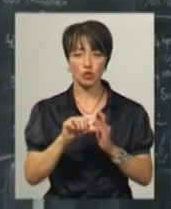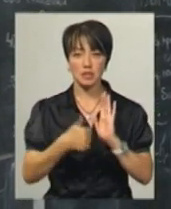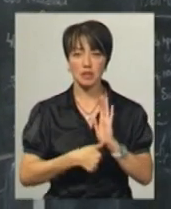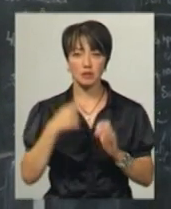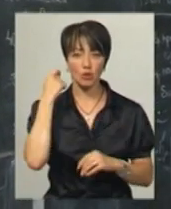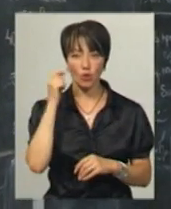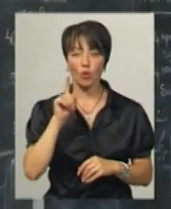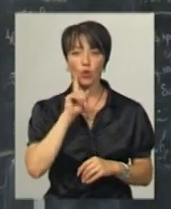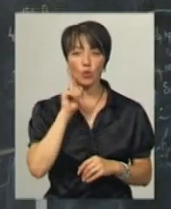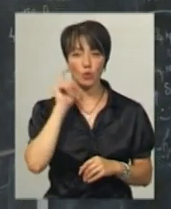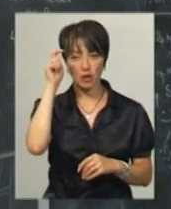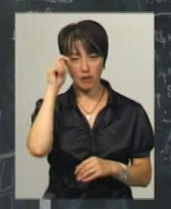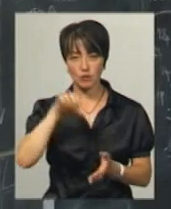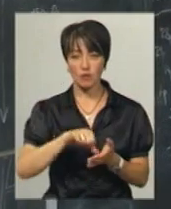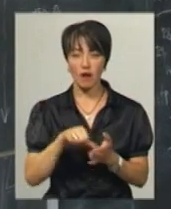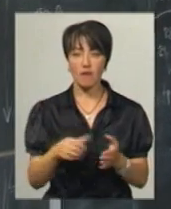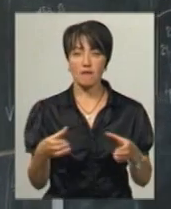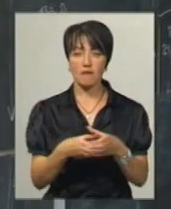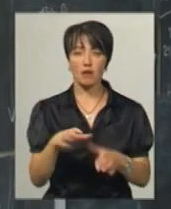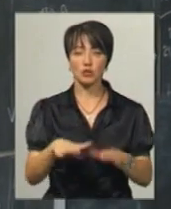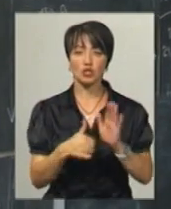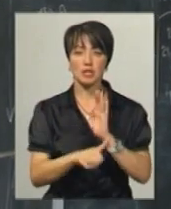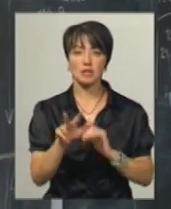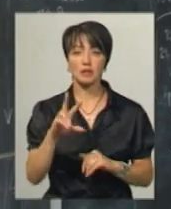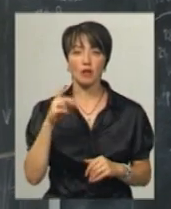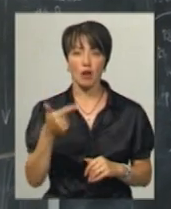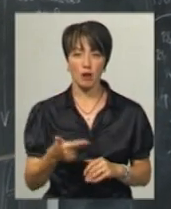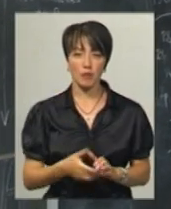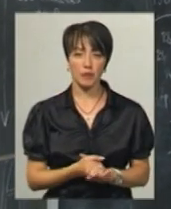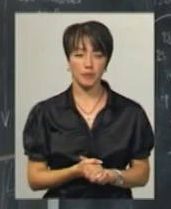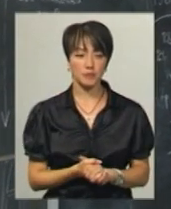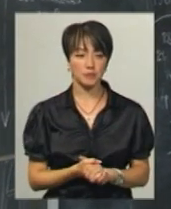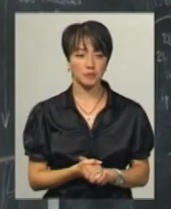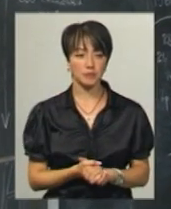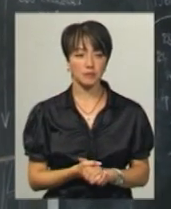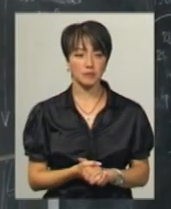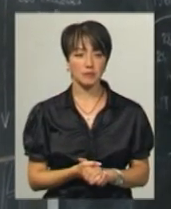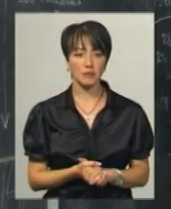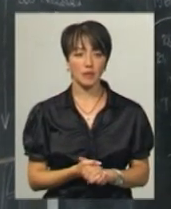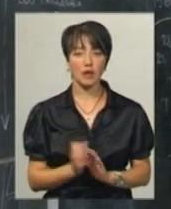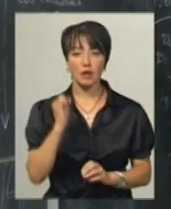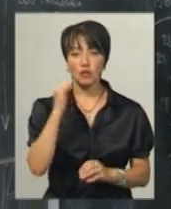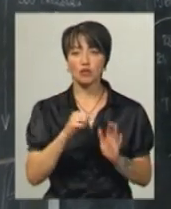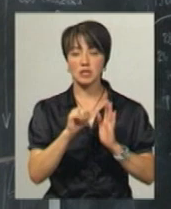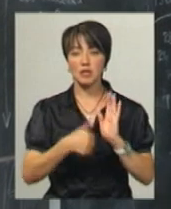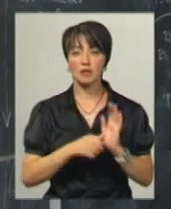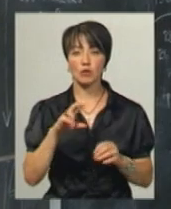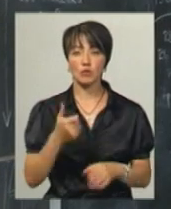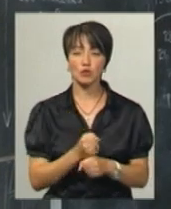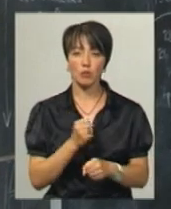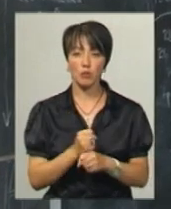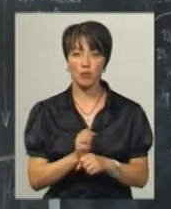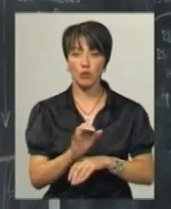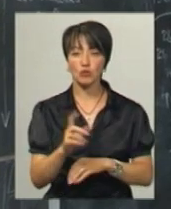років він виступав. Вагові категорії 63 кілограми, піднімав гірю 16 кілограм, зробив